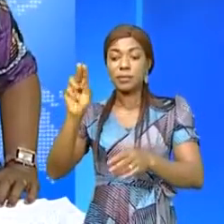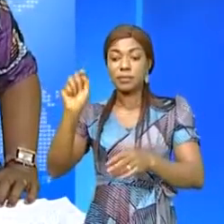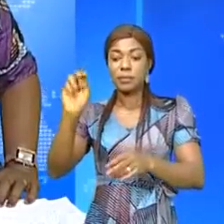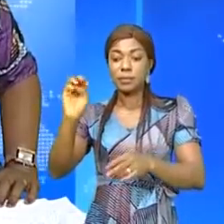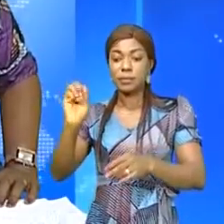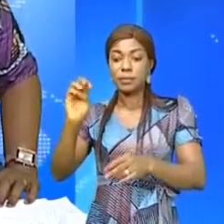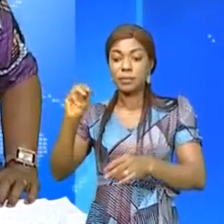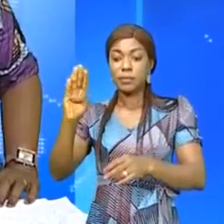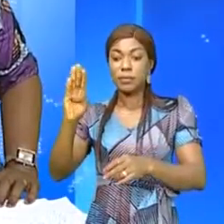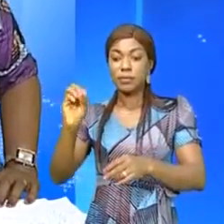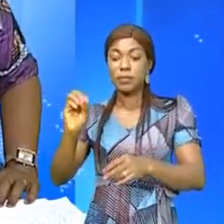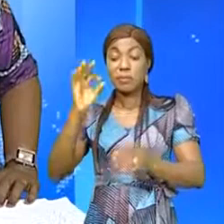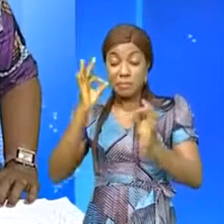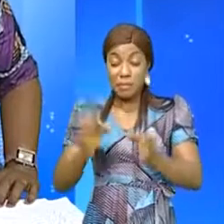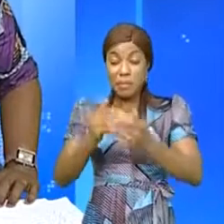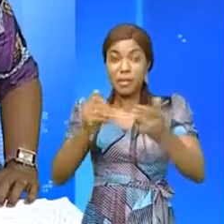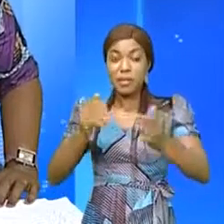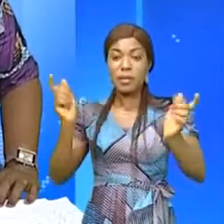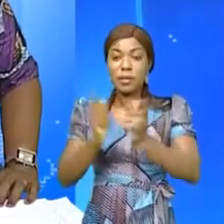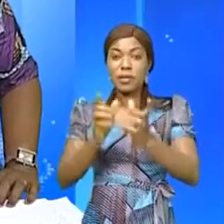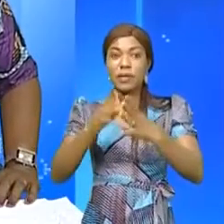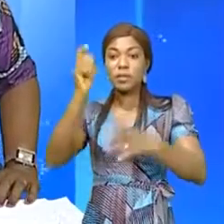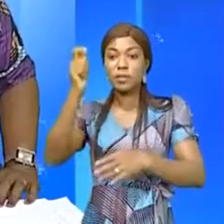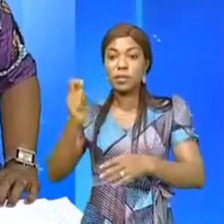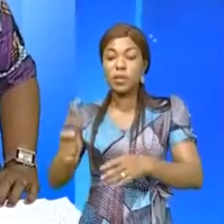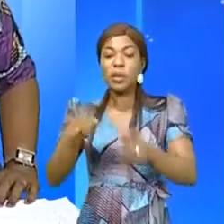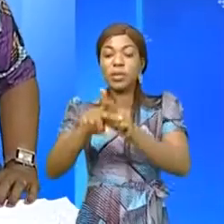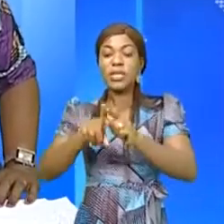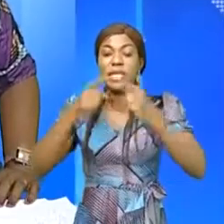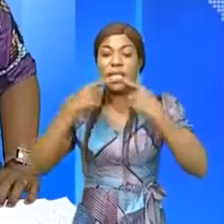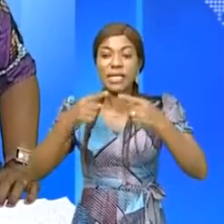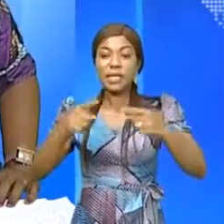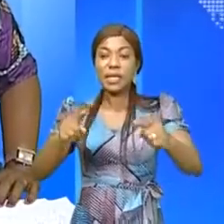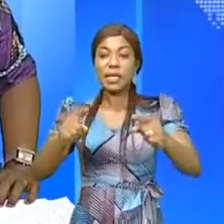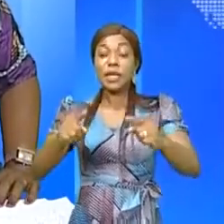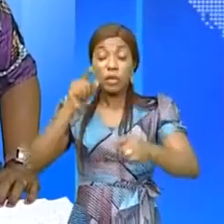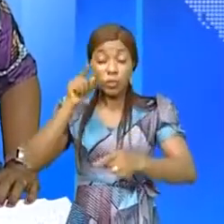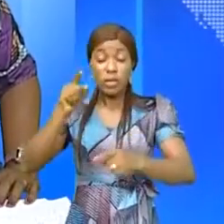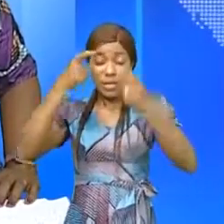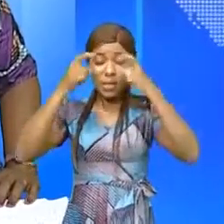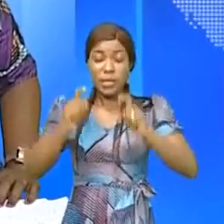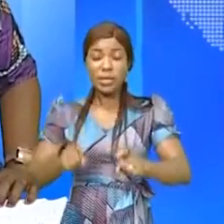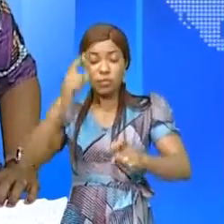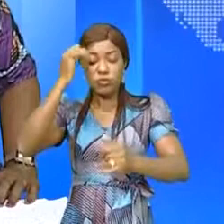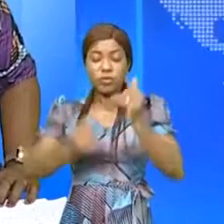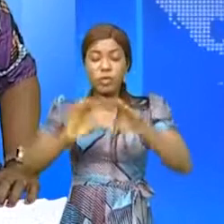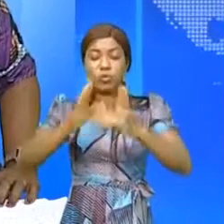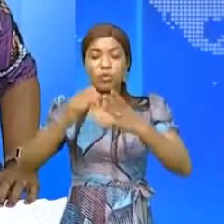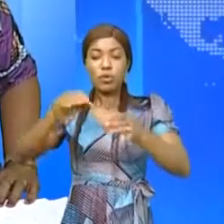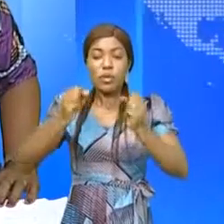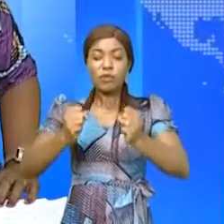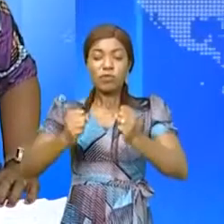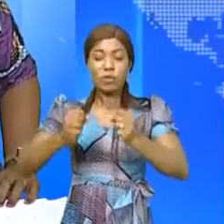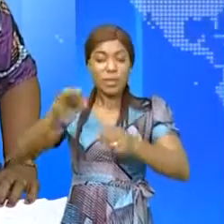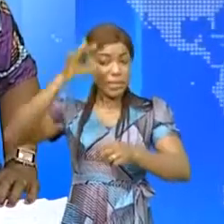mais bien avant, dans une rencontre avec les forces vives de BNI, il a déclaré qu'il est déterminé en à finir avec toutes les forces